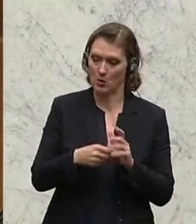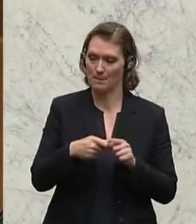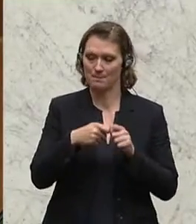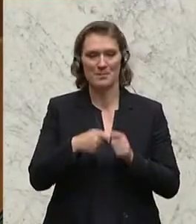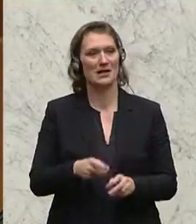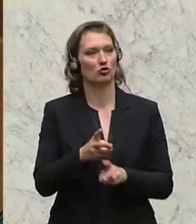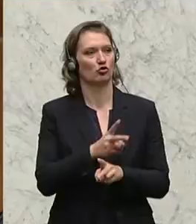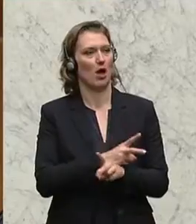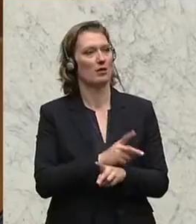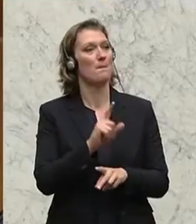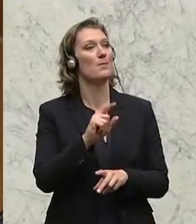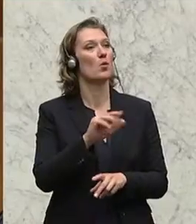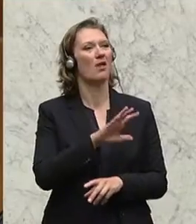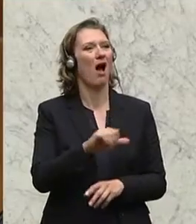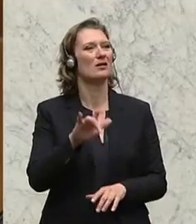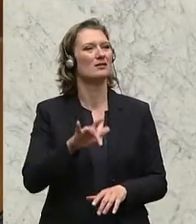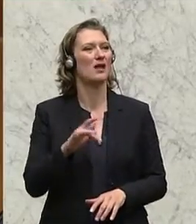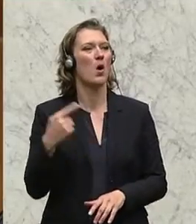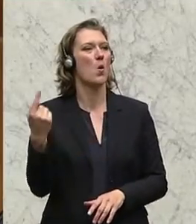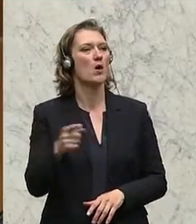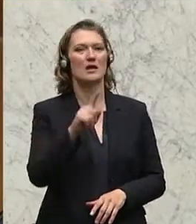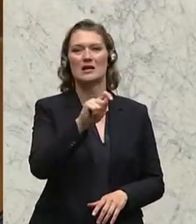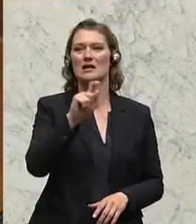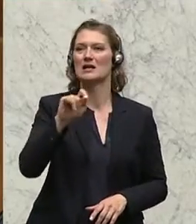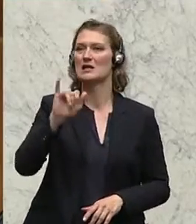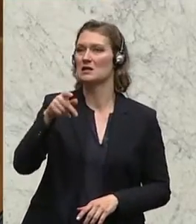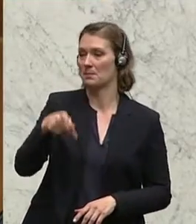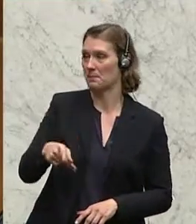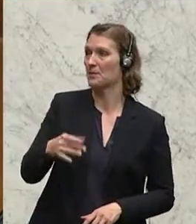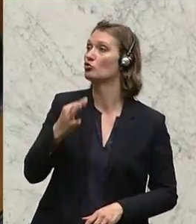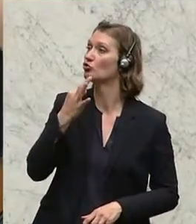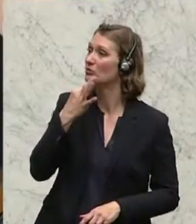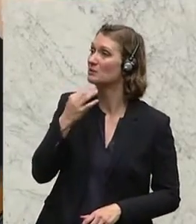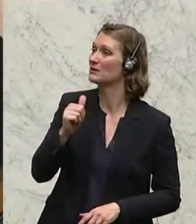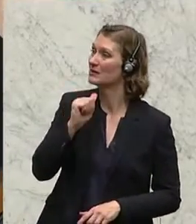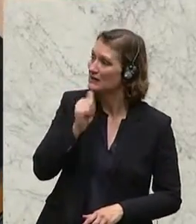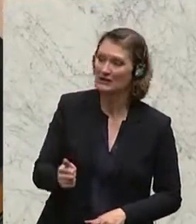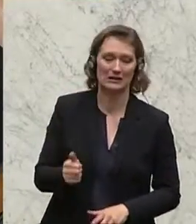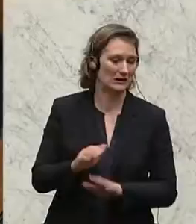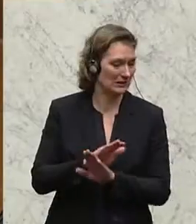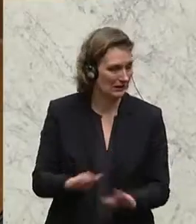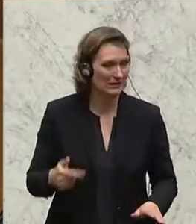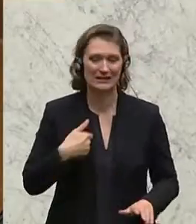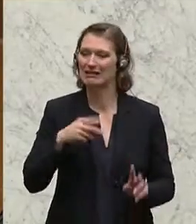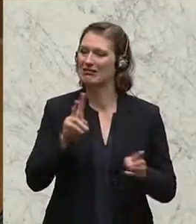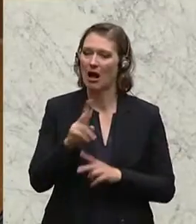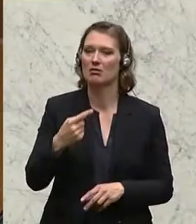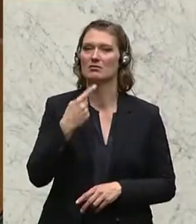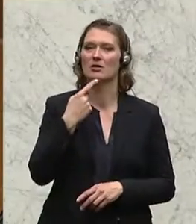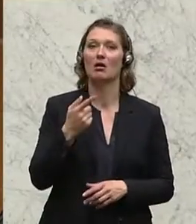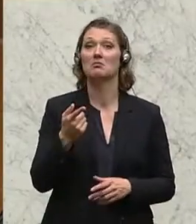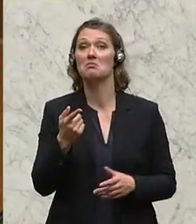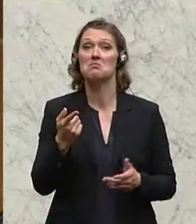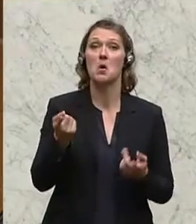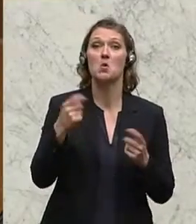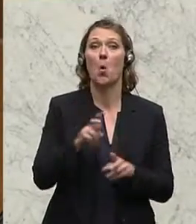Mitgliedstaaten. Das heißt, all die Dinge, die Sie heute zu DITIB sagen, stimmen einfach nicht. Ich kann nicht behaupten, dass Sie